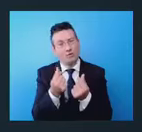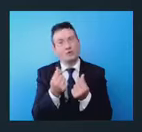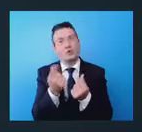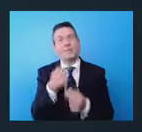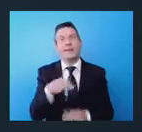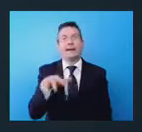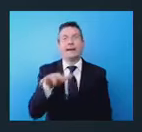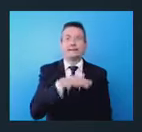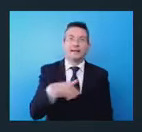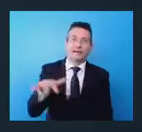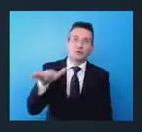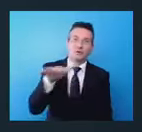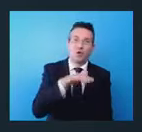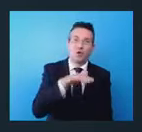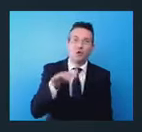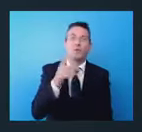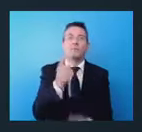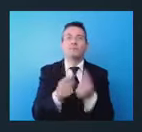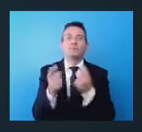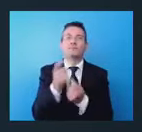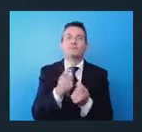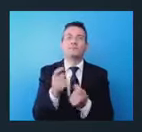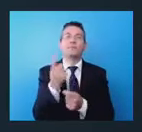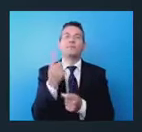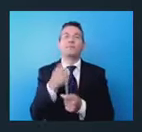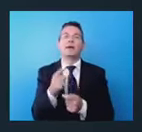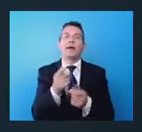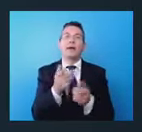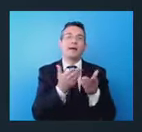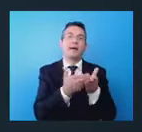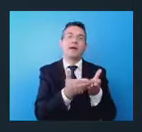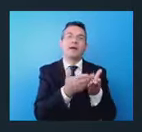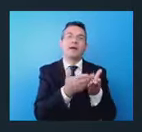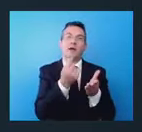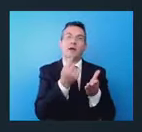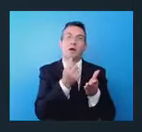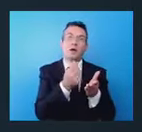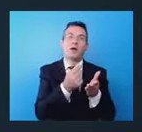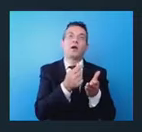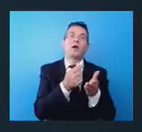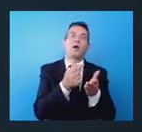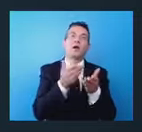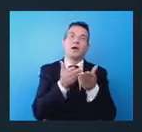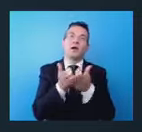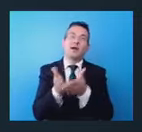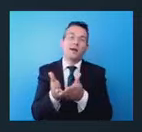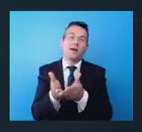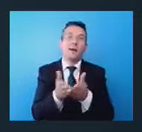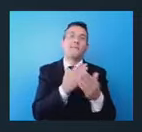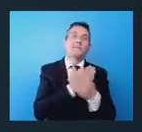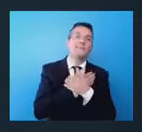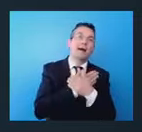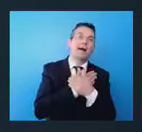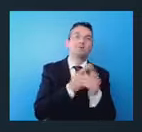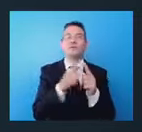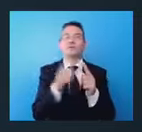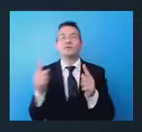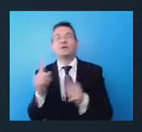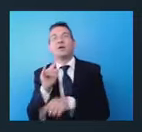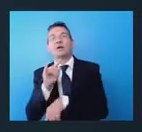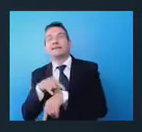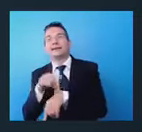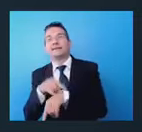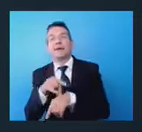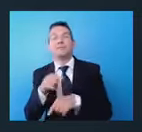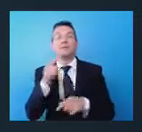derivante dall'accosto di un super yacht nel periodo che va da maggio a settembre dove un super yacht mediamente scarica